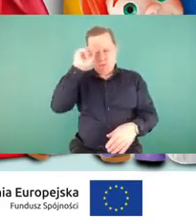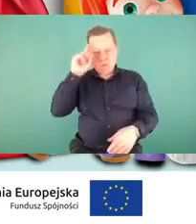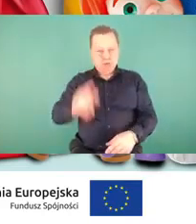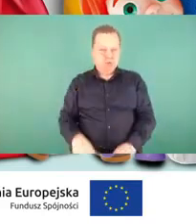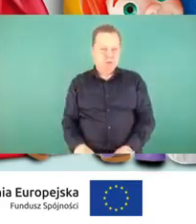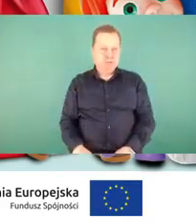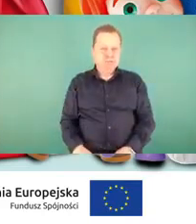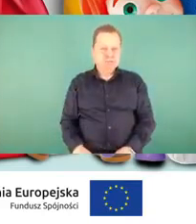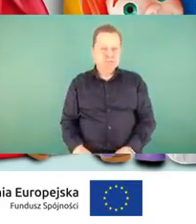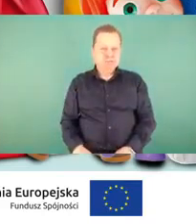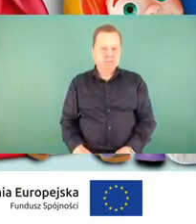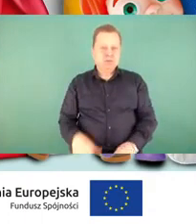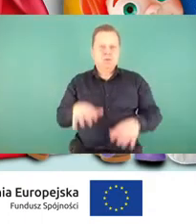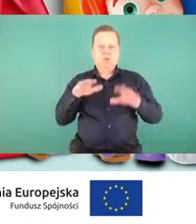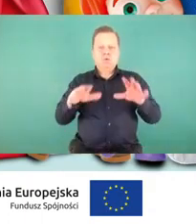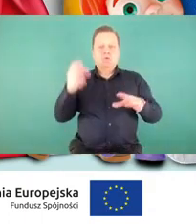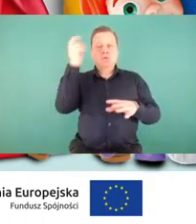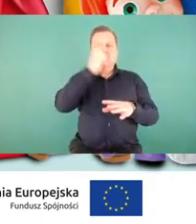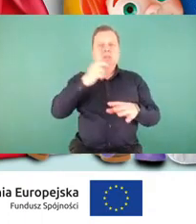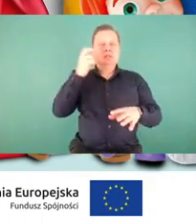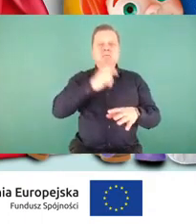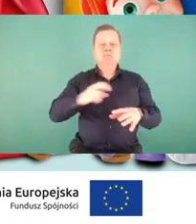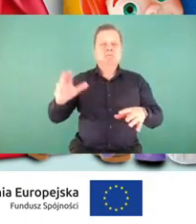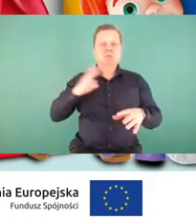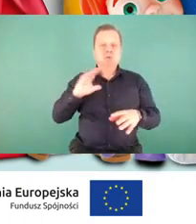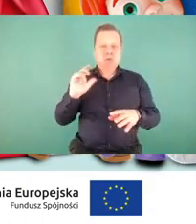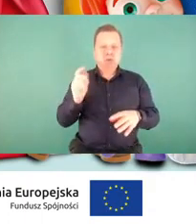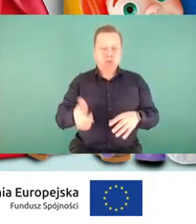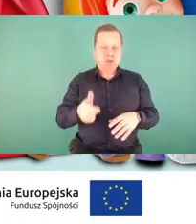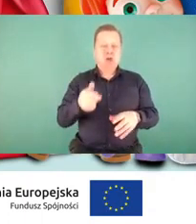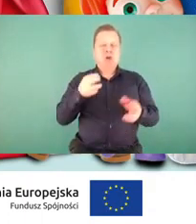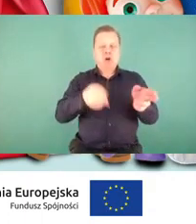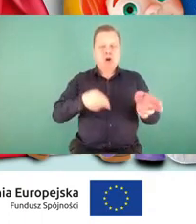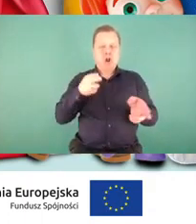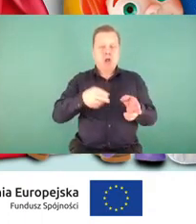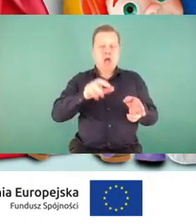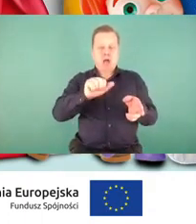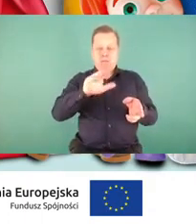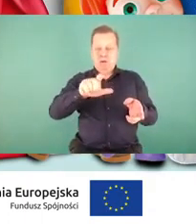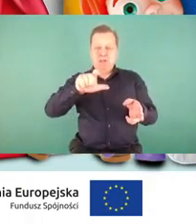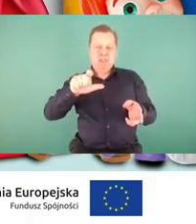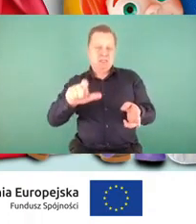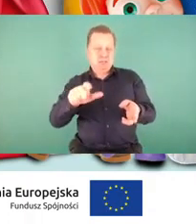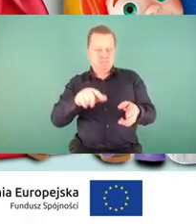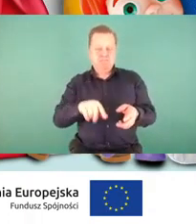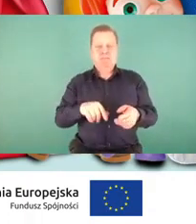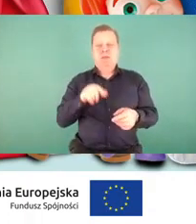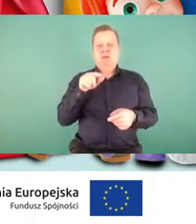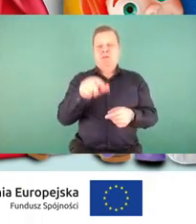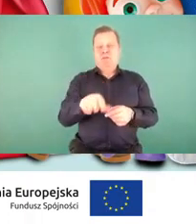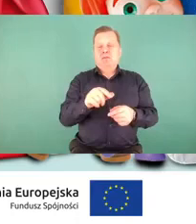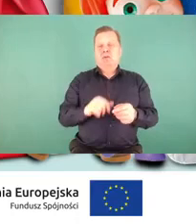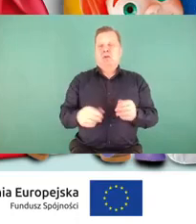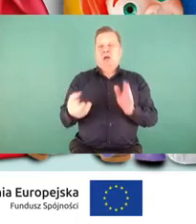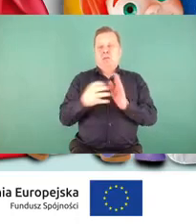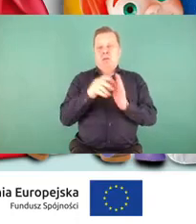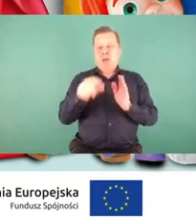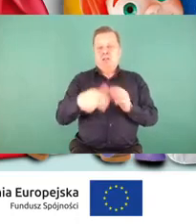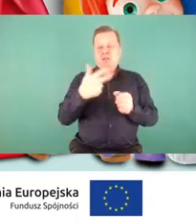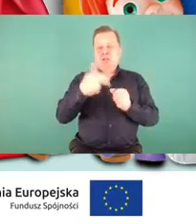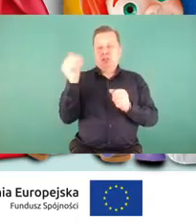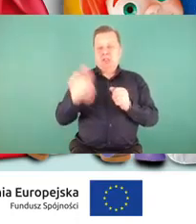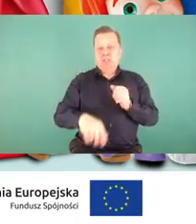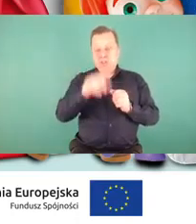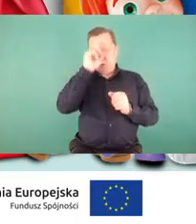zainteresowaniem cieszyła się również gra kolejowe ABC, która została pobrana przez prawie 30 tysięcy użytkowników.